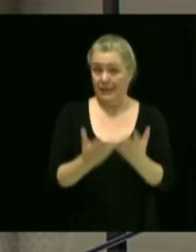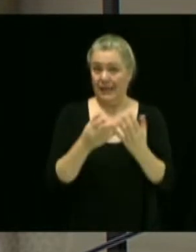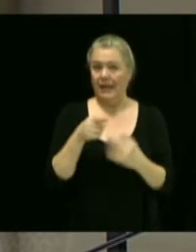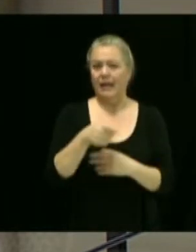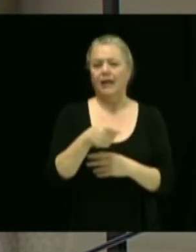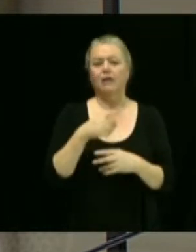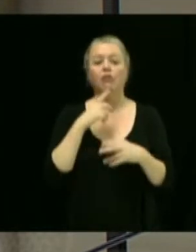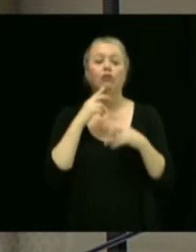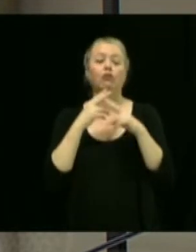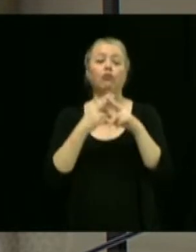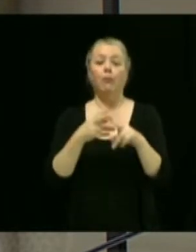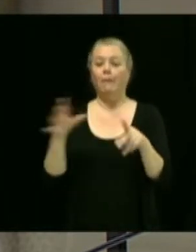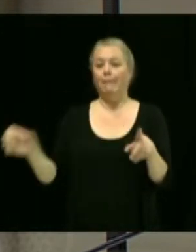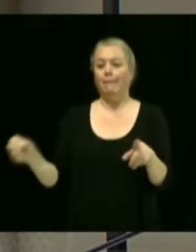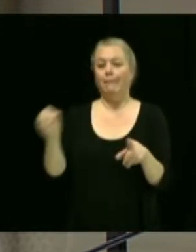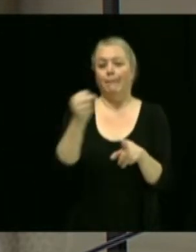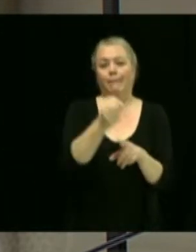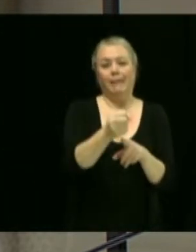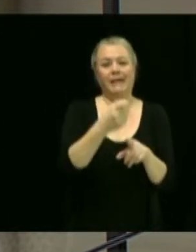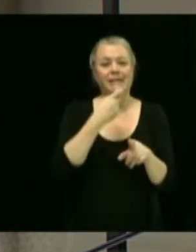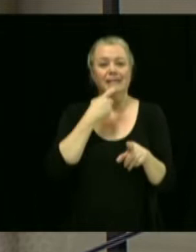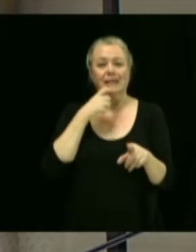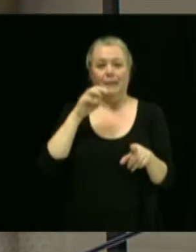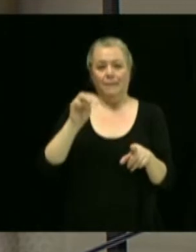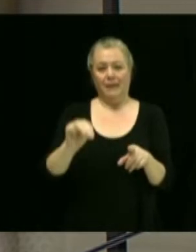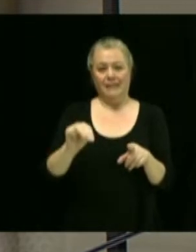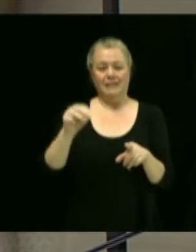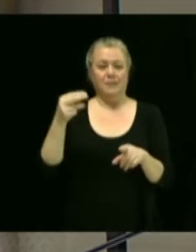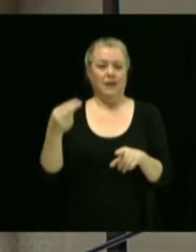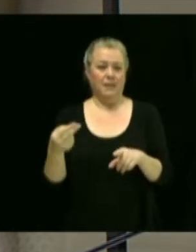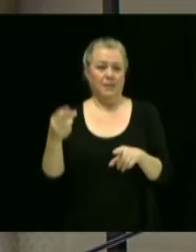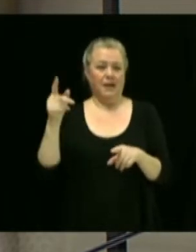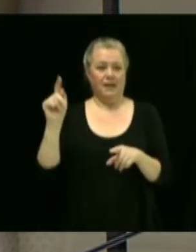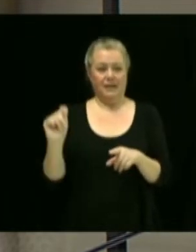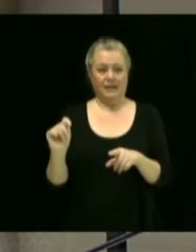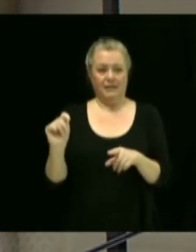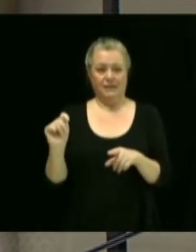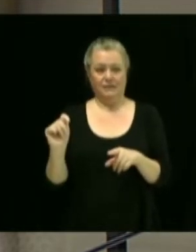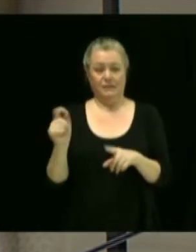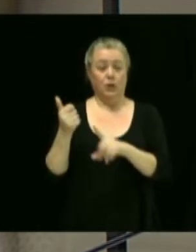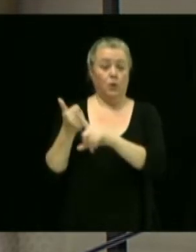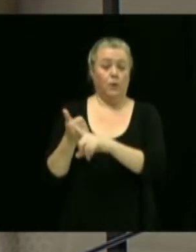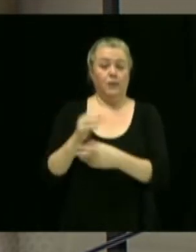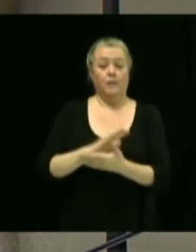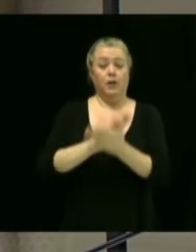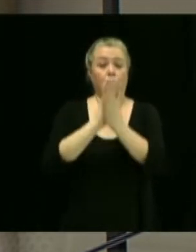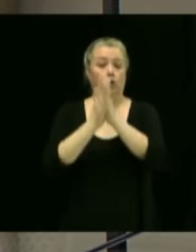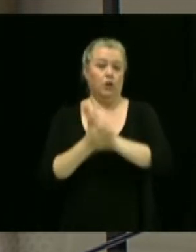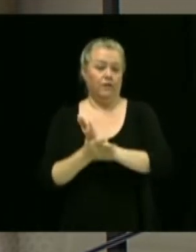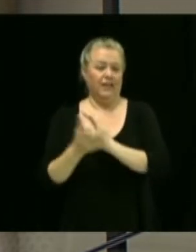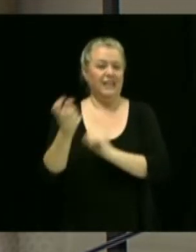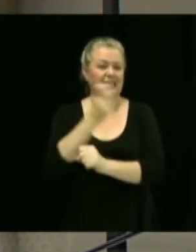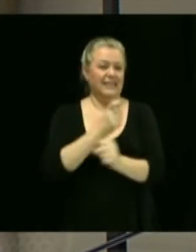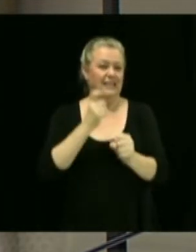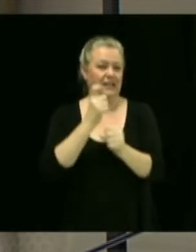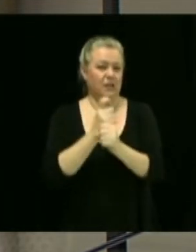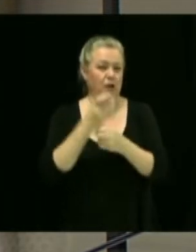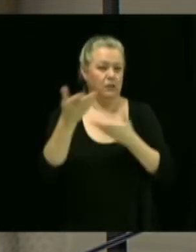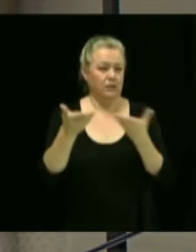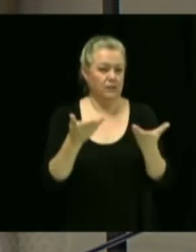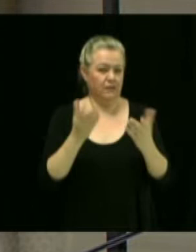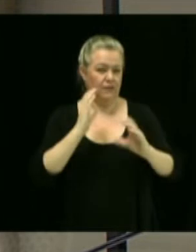nomination de M. Maxime Hébert-Tardy au poste cadre de directeur du service des communications et des relations